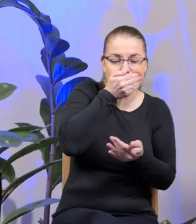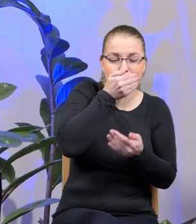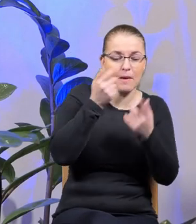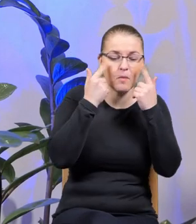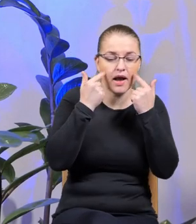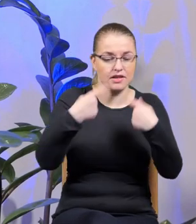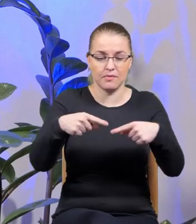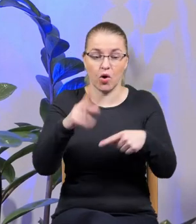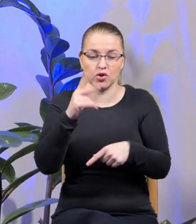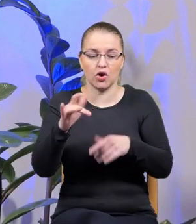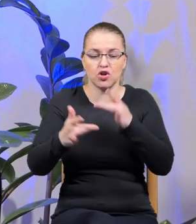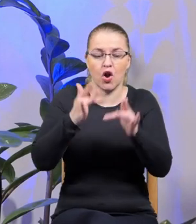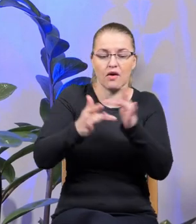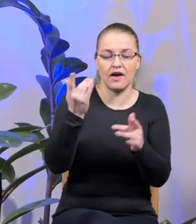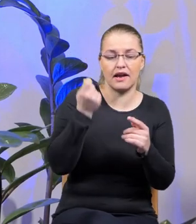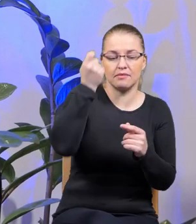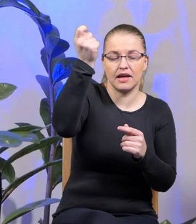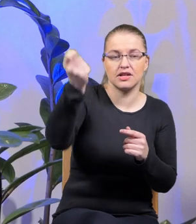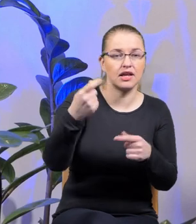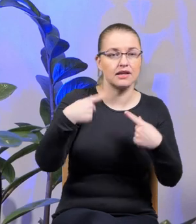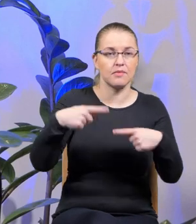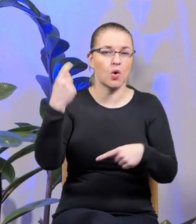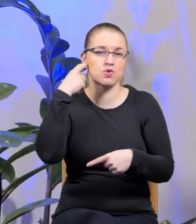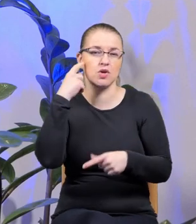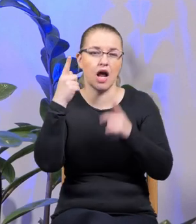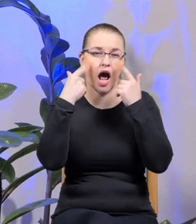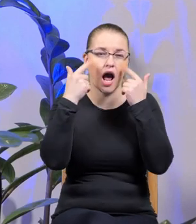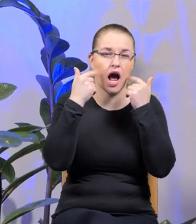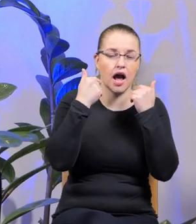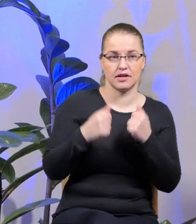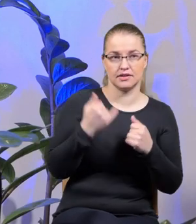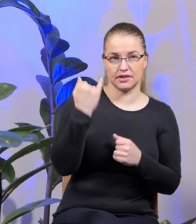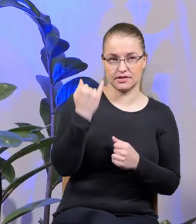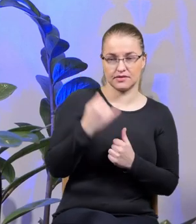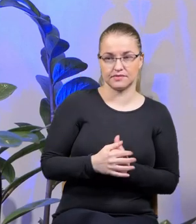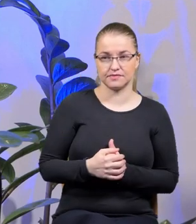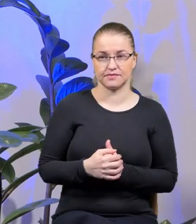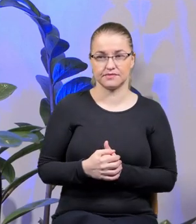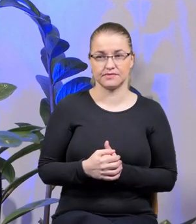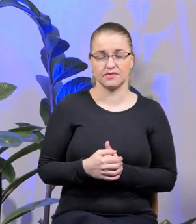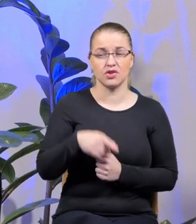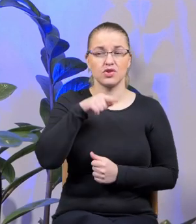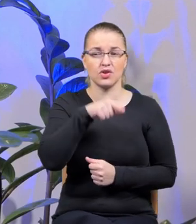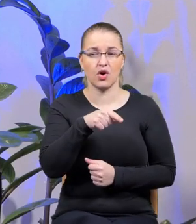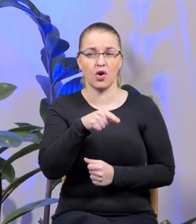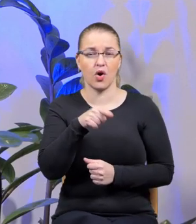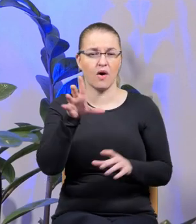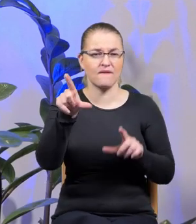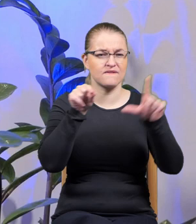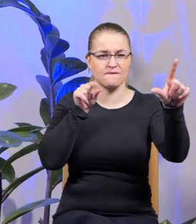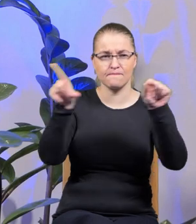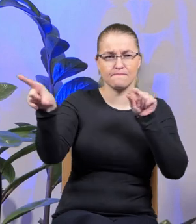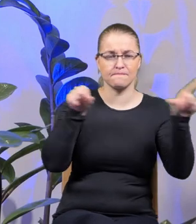ktoś, kto przejeżdża rowerem ulicą nie słyszał tego chwilenia. To wychwytywanie ludzi,